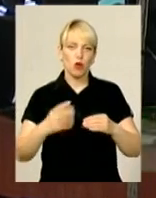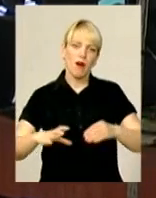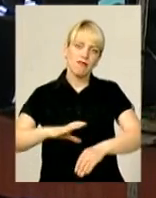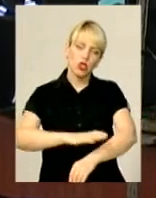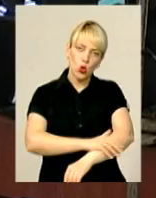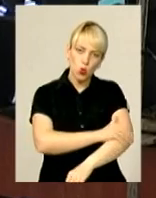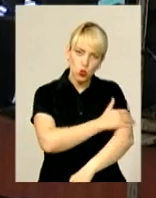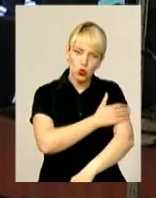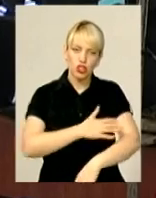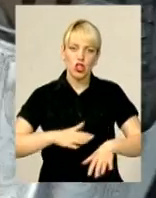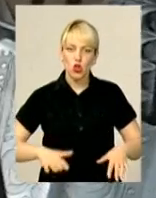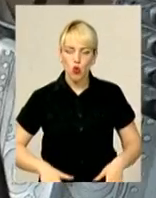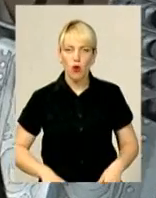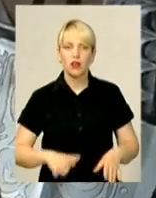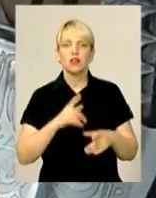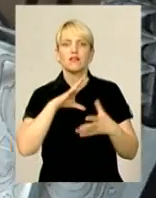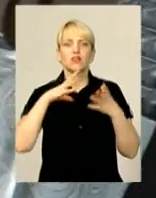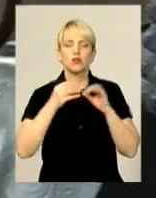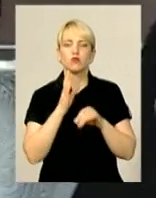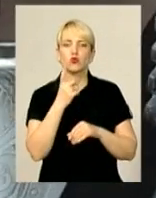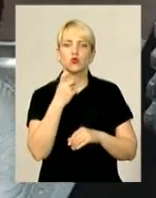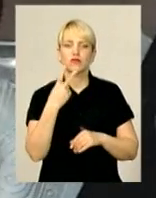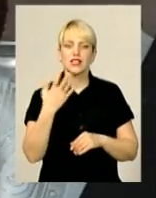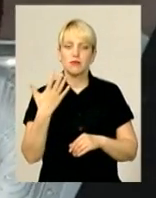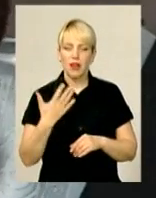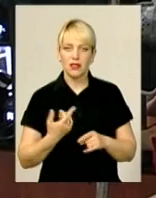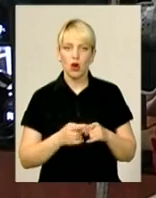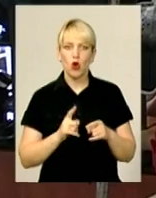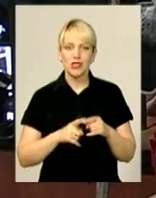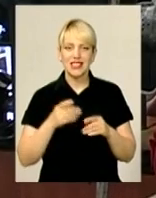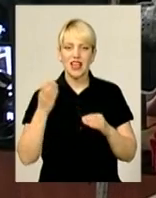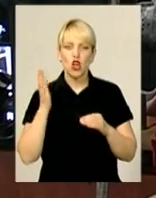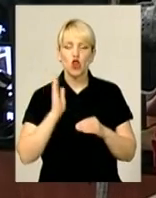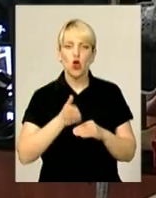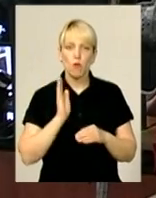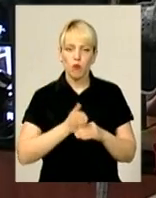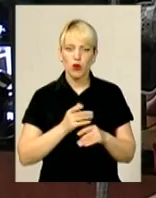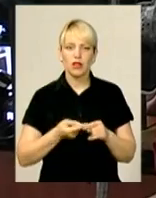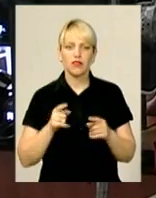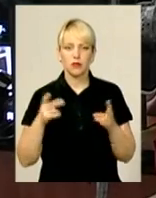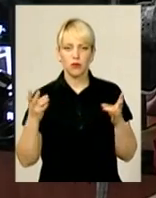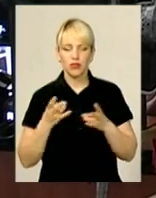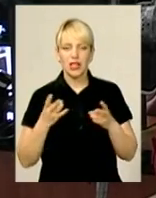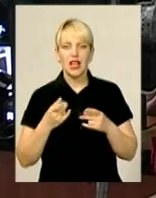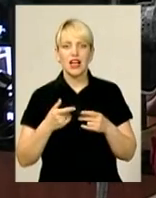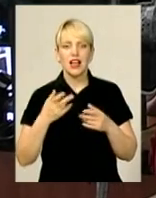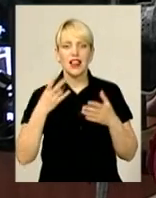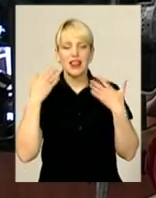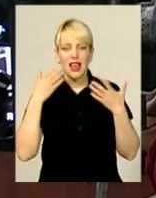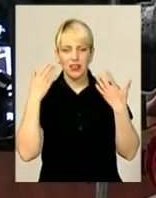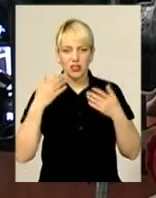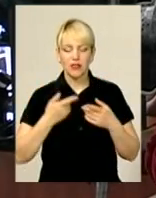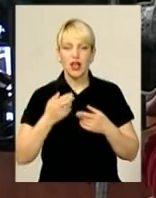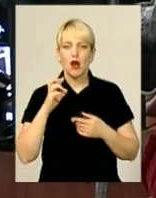кілограм. Ось ця топор в нас йде для легких обладунків, бо по важким